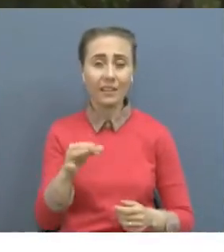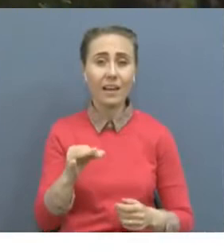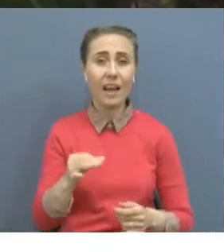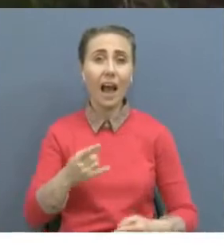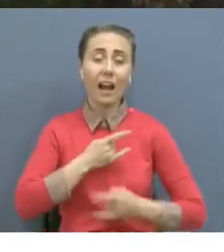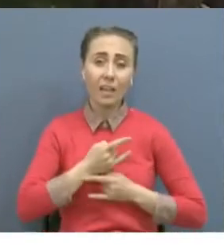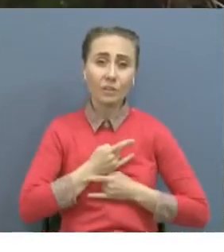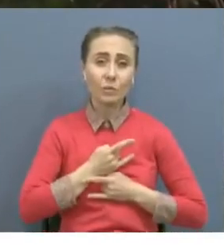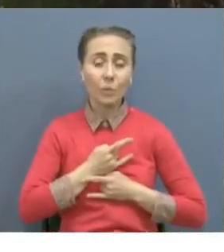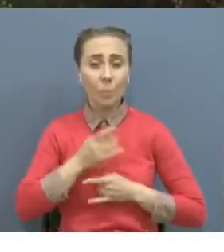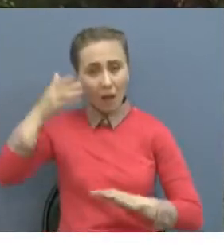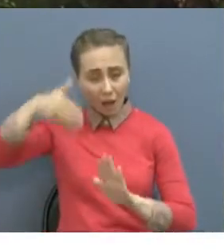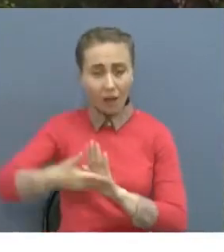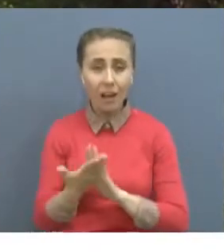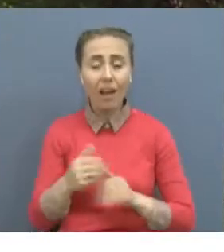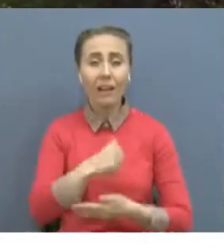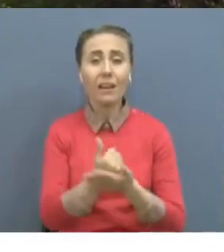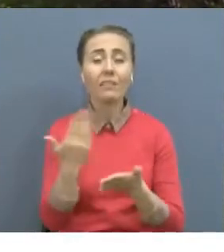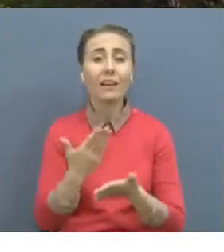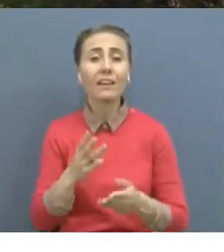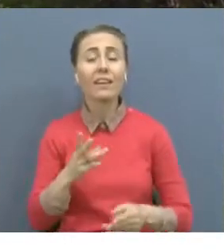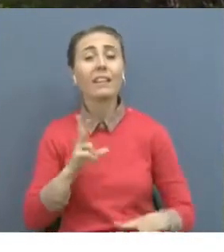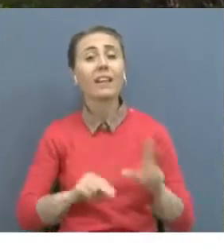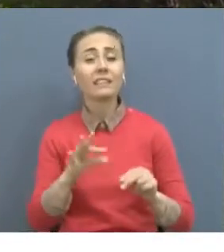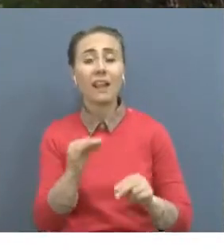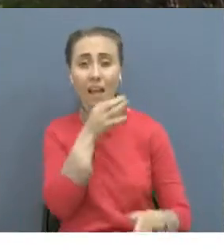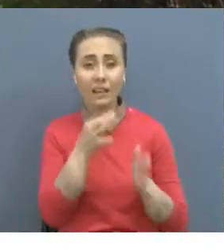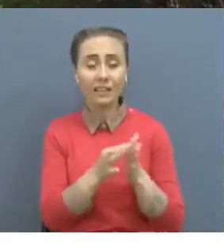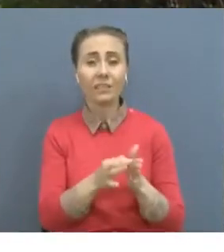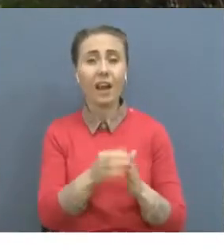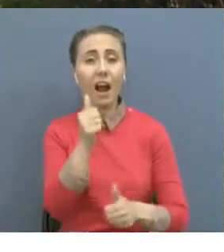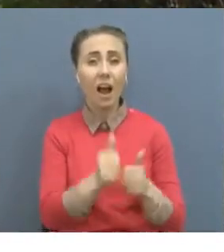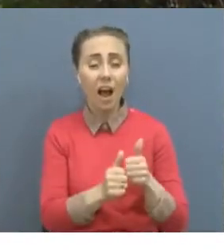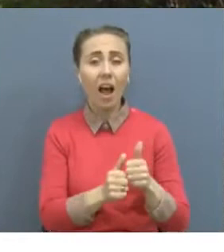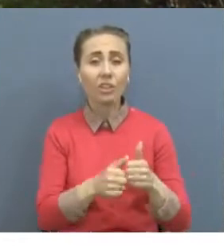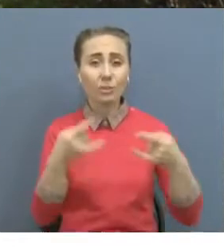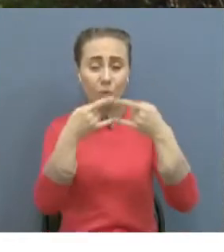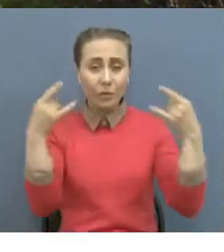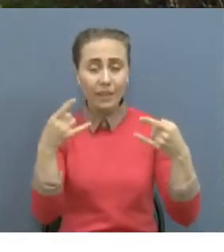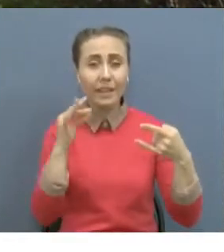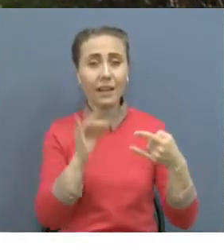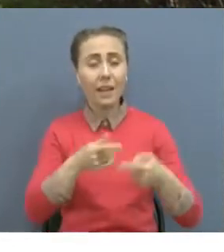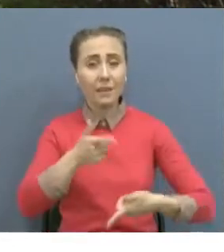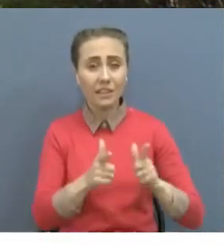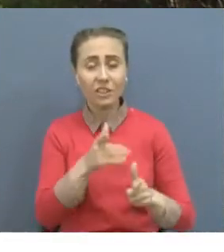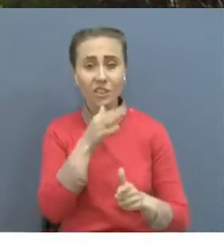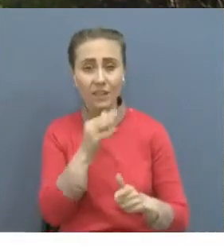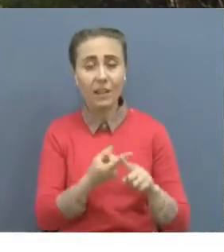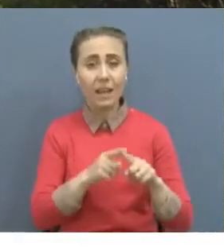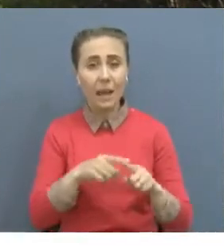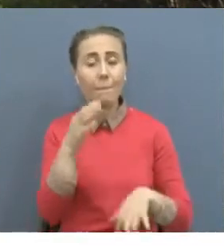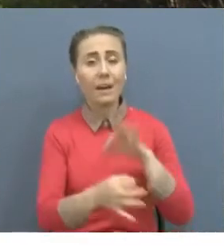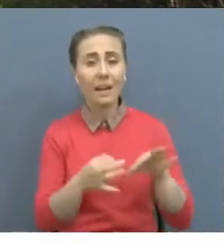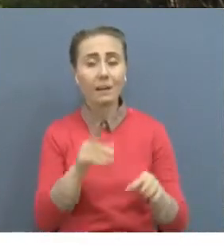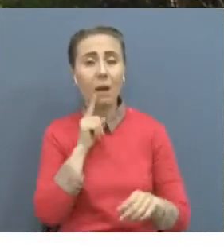сол батыр қыздардың бейнесіні сомдайды. Ендеше олы жүйіністің 75 жылдығына арналған арнайы жобаны 9